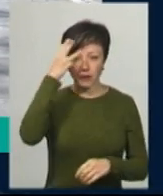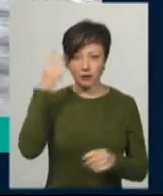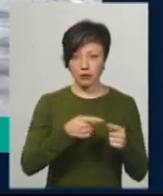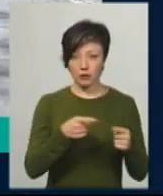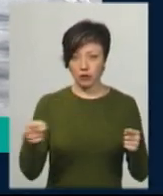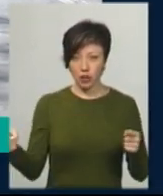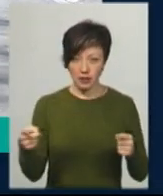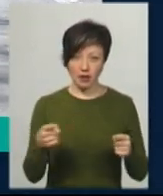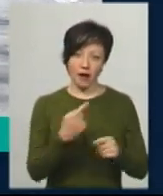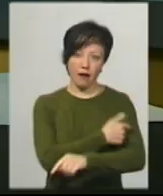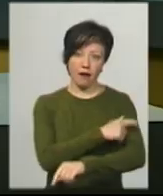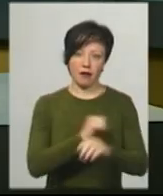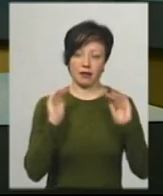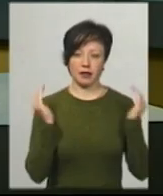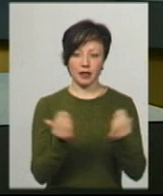карантину.